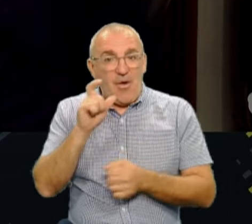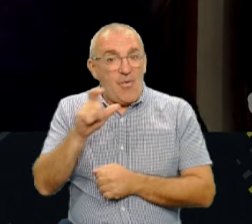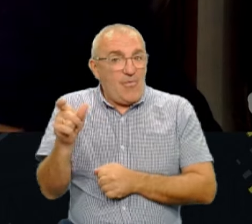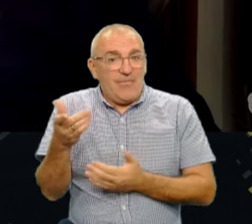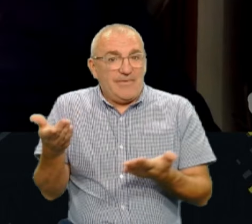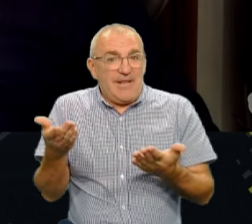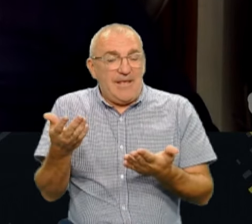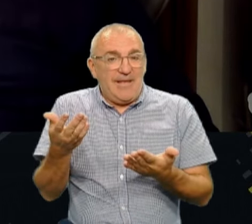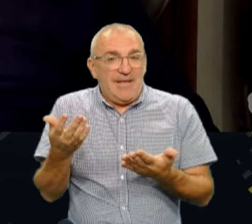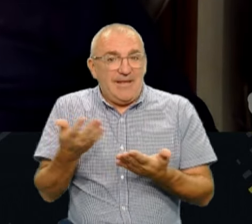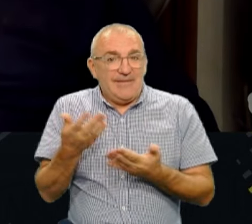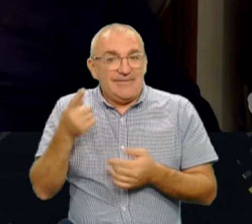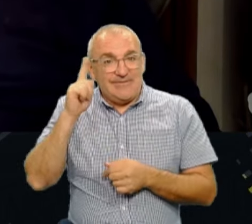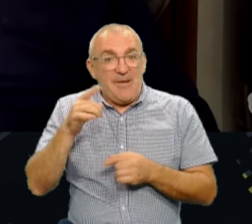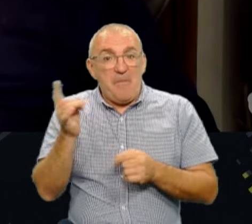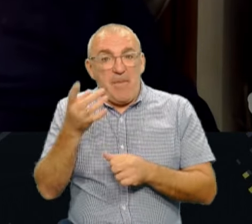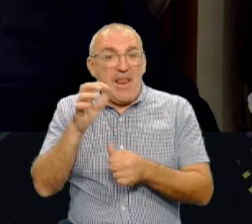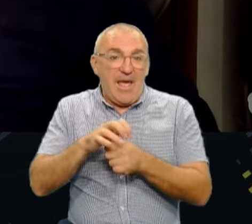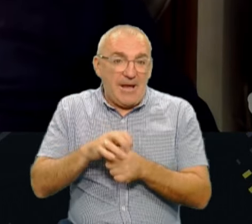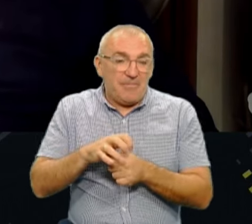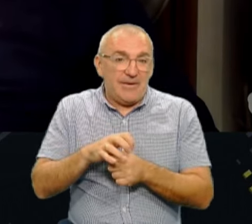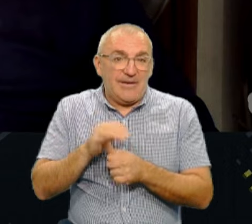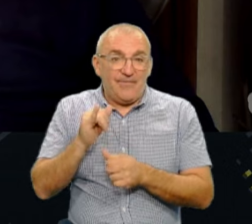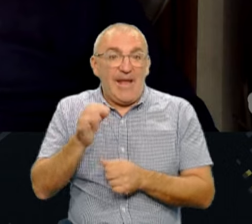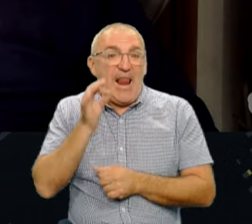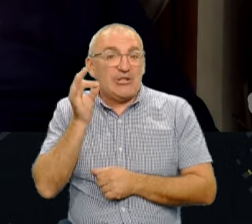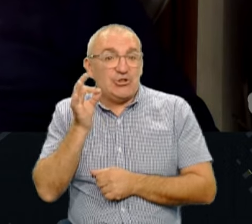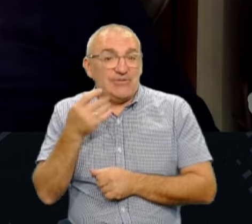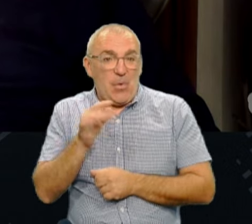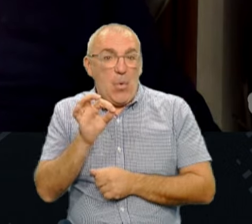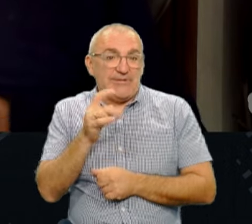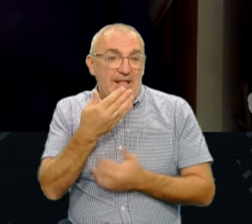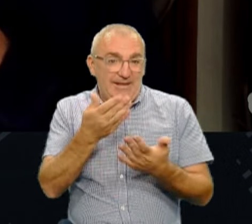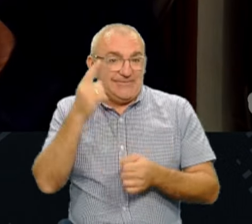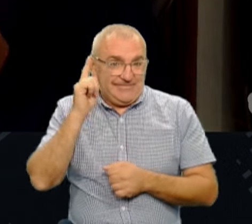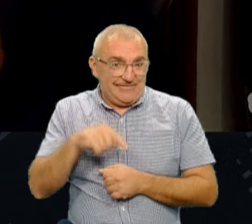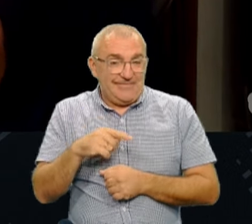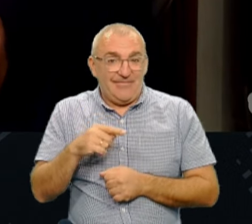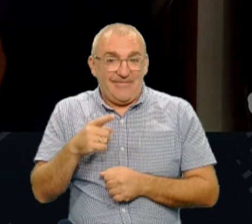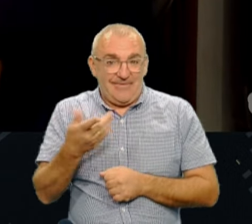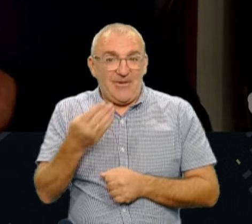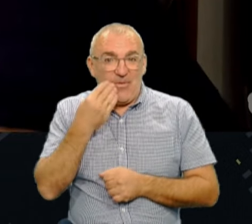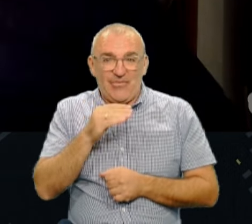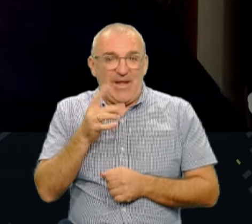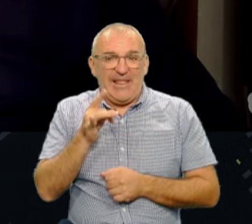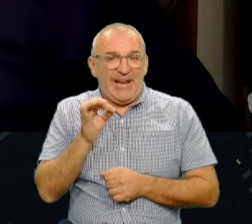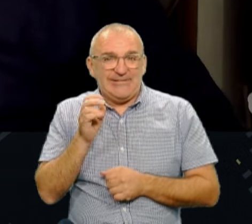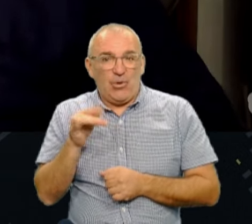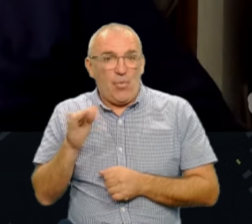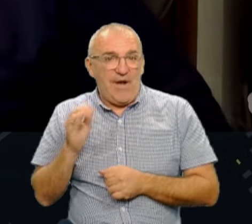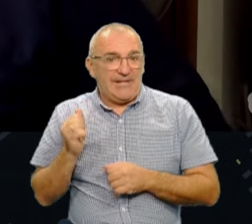знають білі гриби і лисички, як Оксанка, наприклад, то, напевно, краще не ризикувати їх брати.